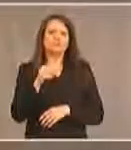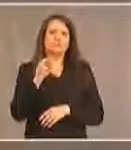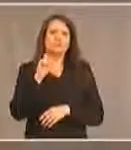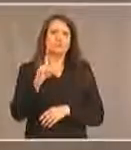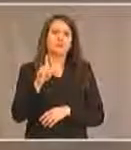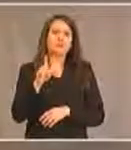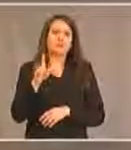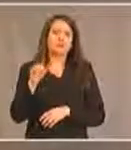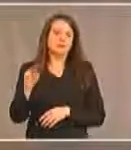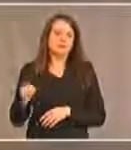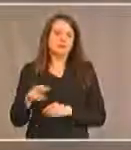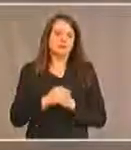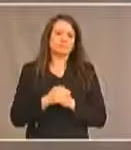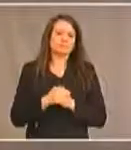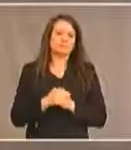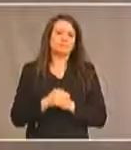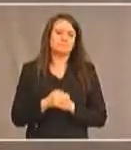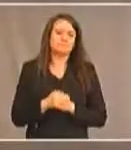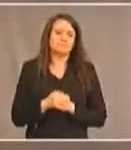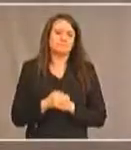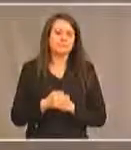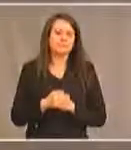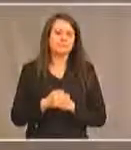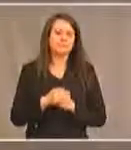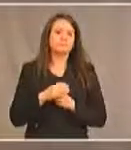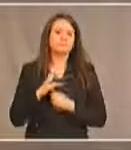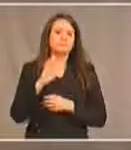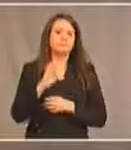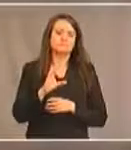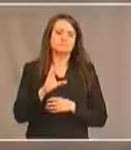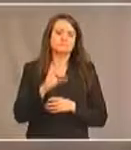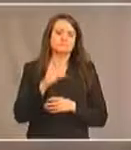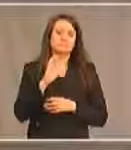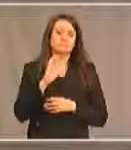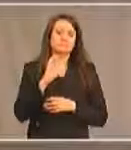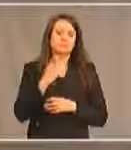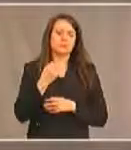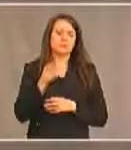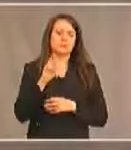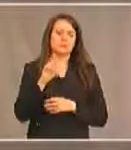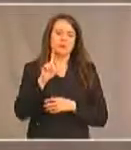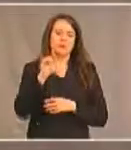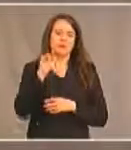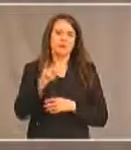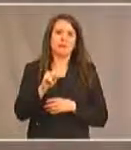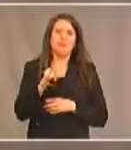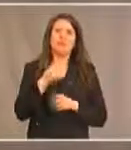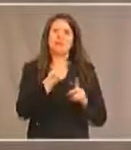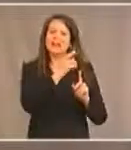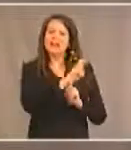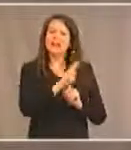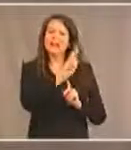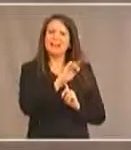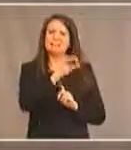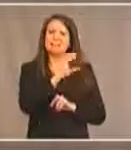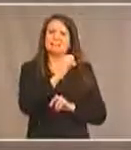qui vient de Richard au sujet des services d'aide aux revenus et à l